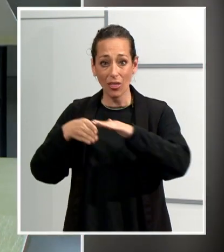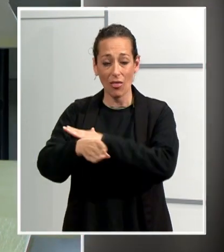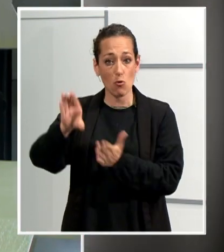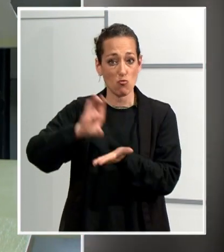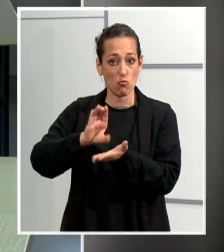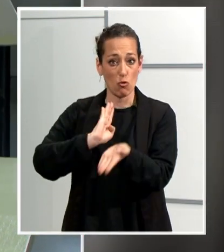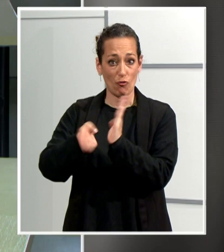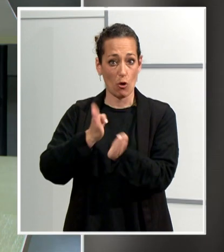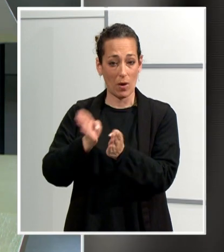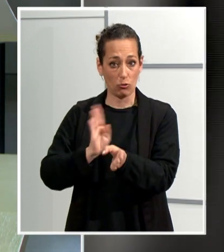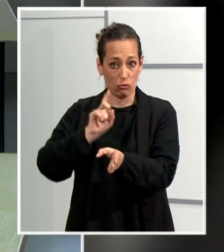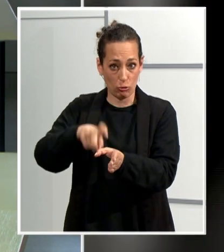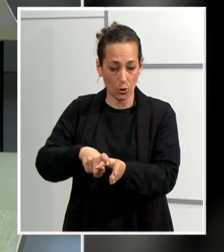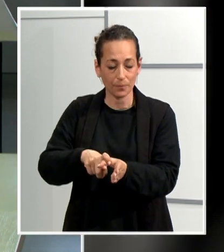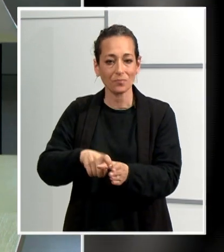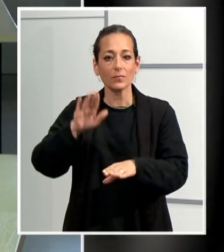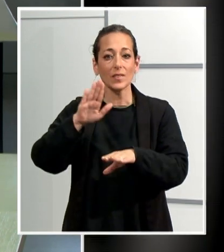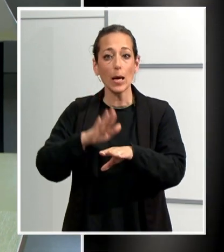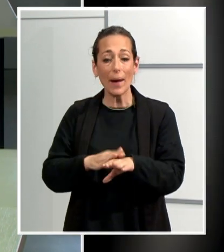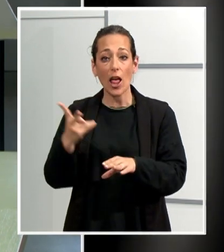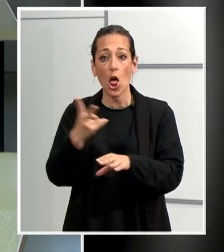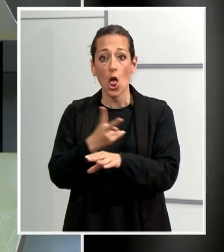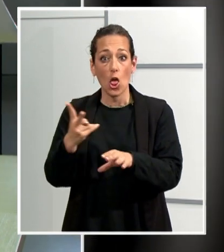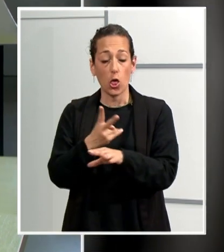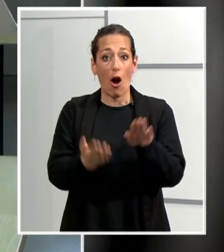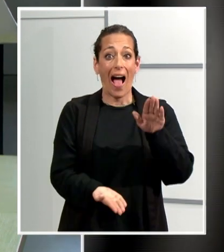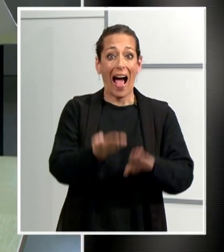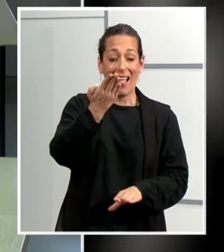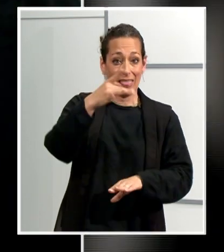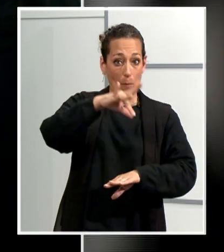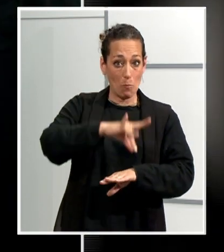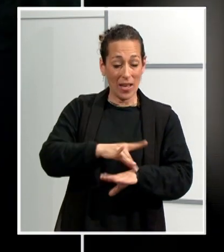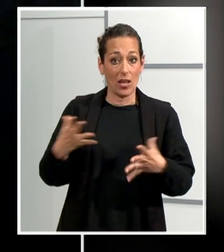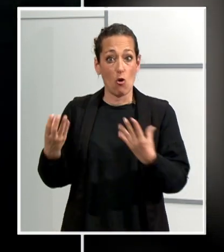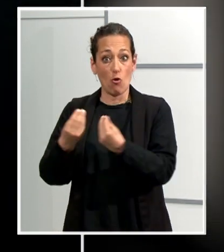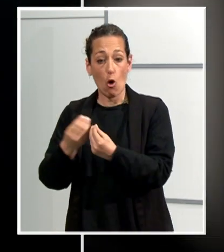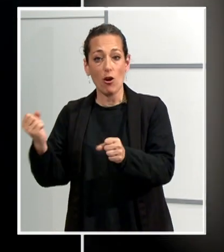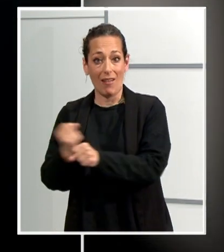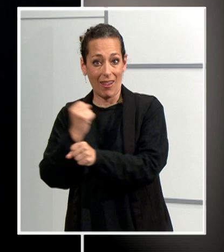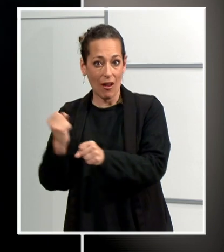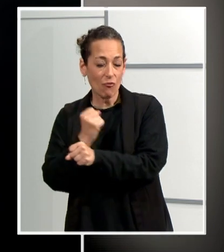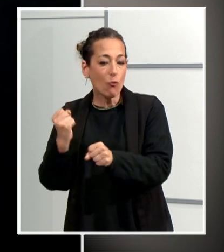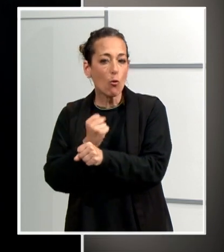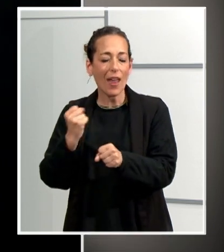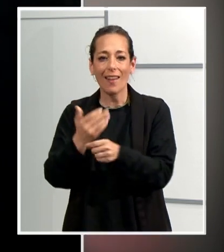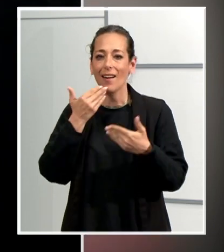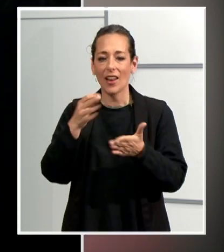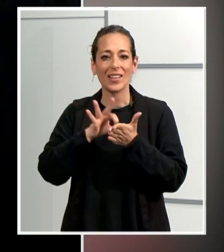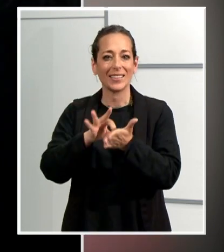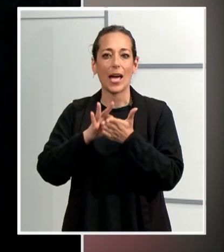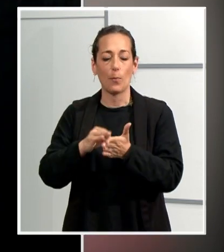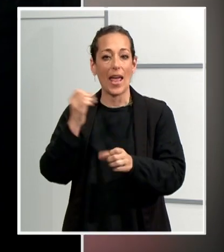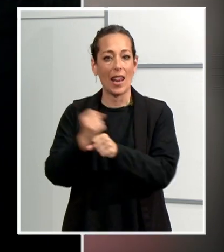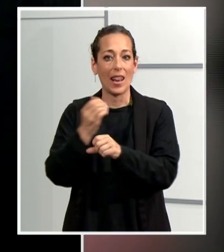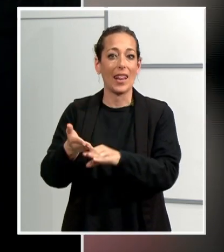formació laboral. Per facilitar aquesta unió entre l'alta mèdica i el món laboral, Prodis ha impulsat el servei de prelaboral, amb col·laboració